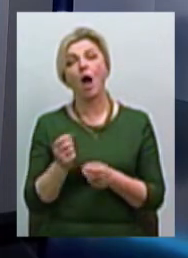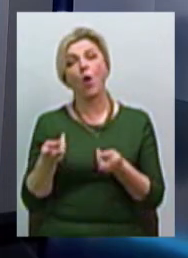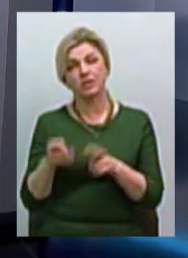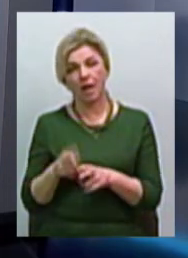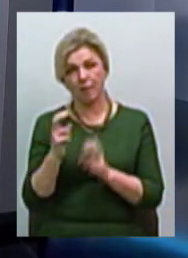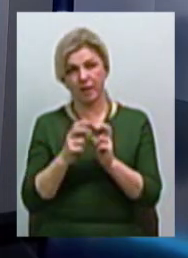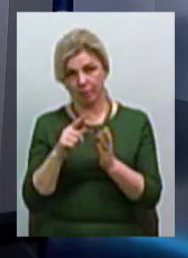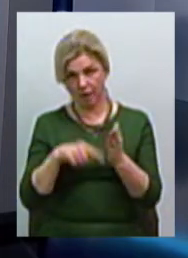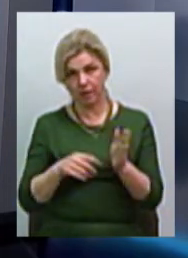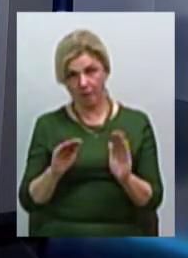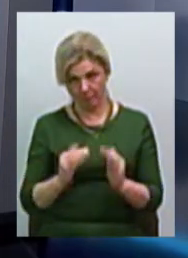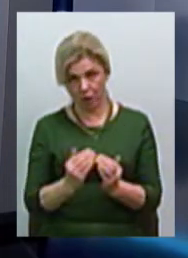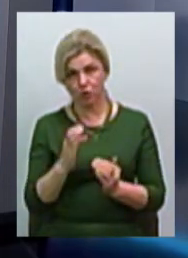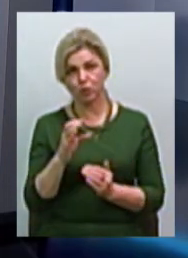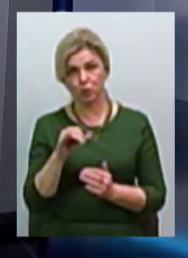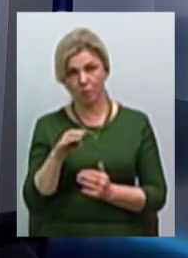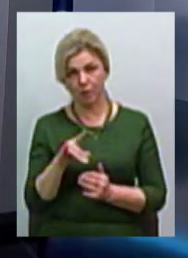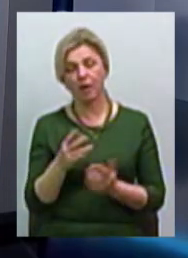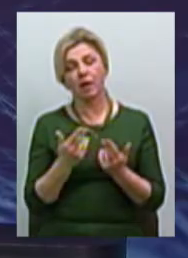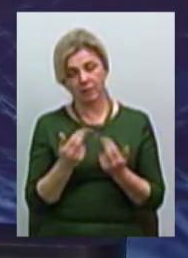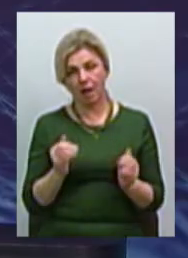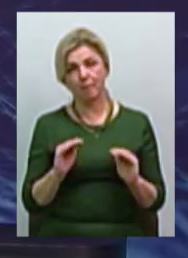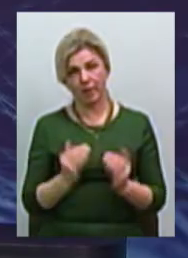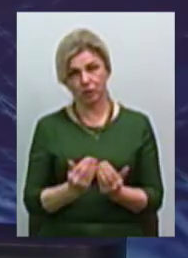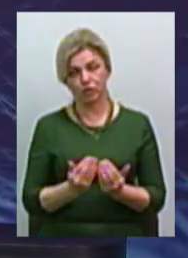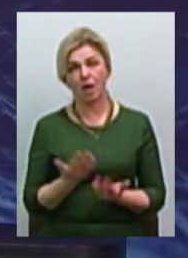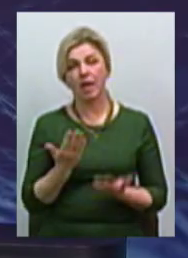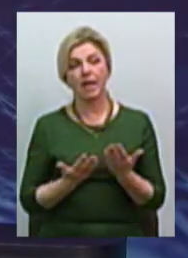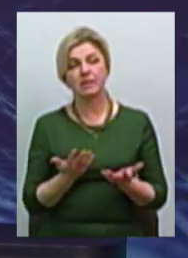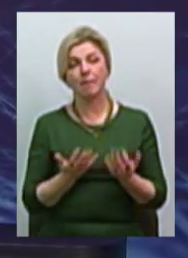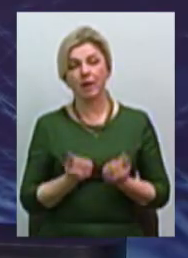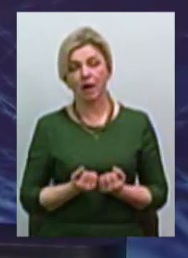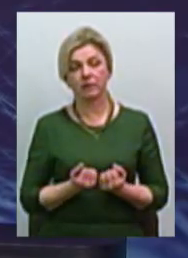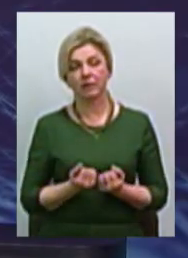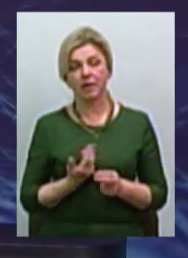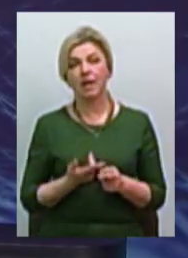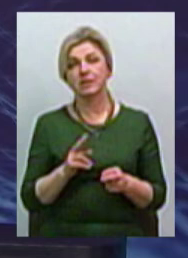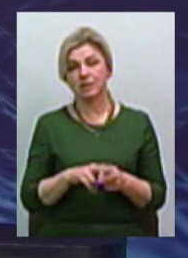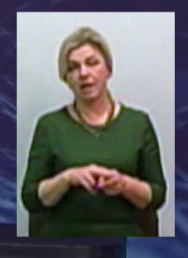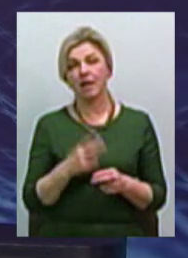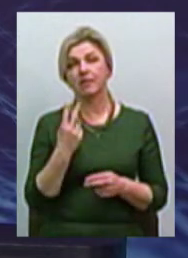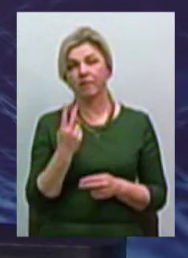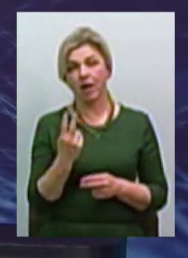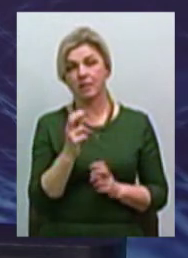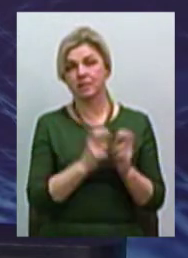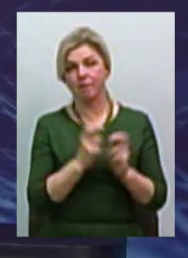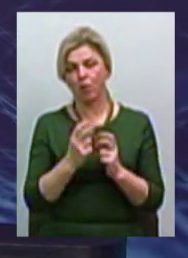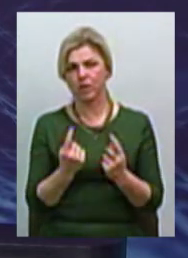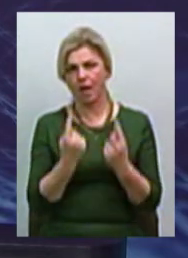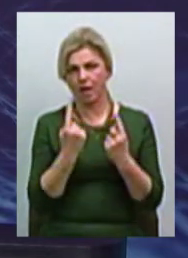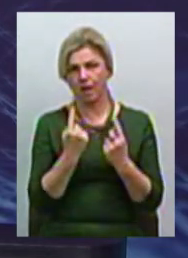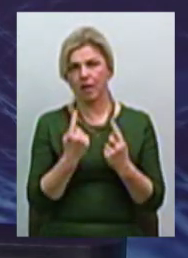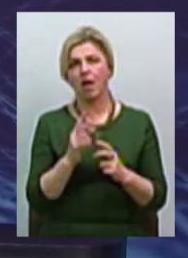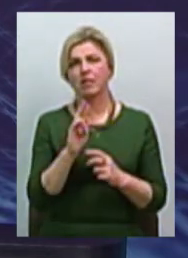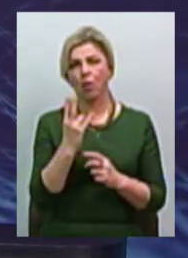суми? Ні, ну решта, звичайно, менші суми. Ну, якщо брати це, то це два заводи гіганта, це